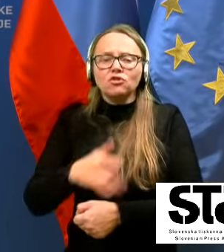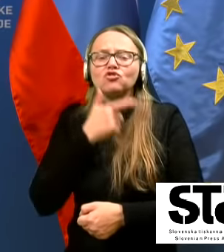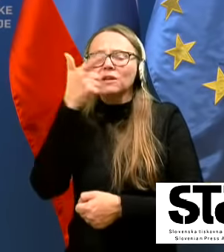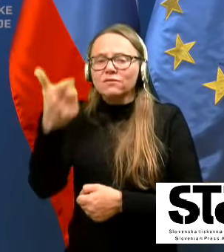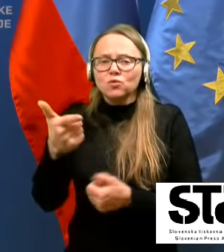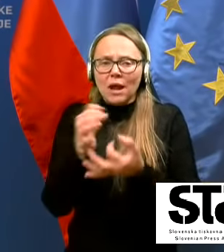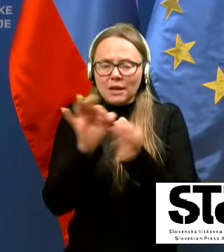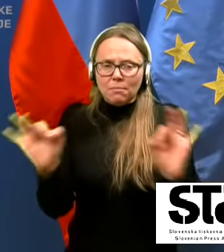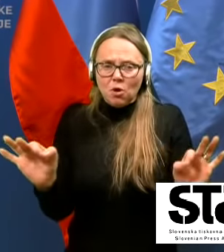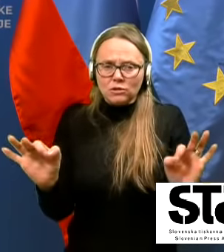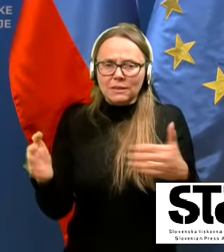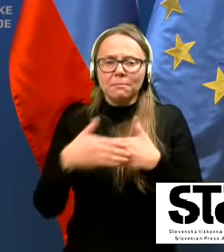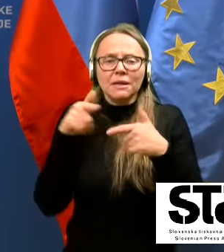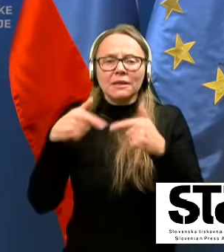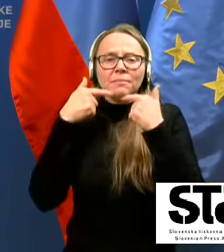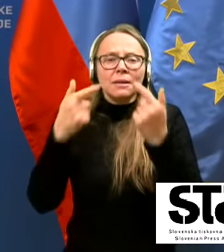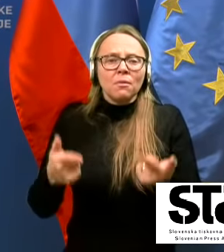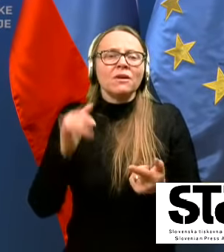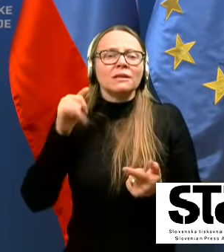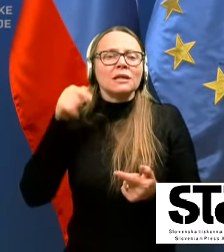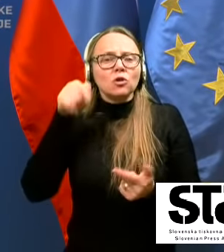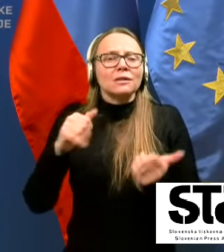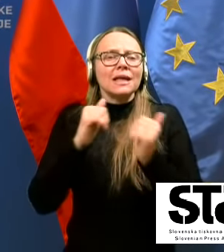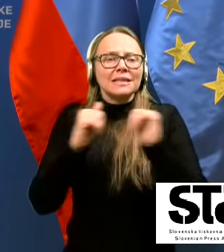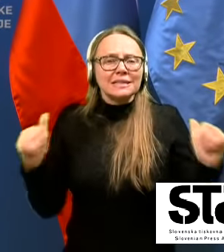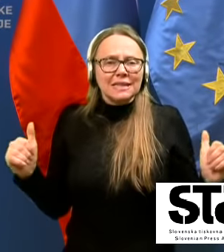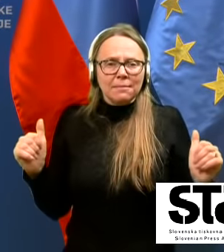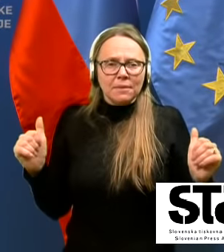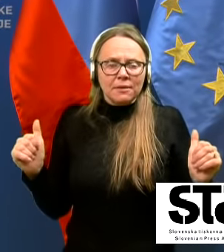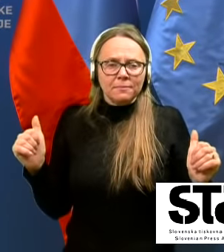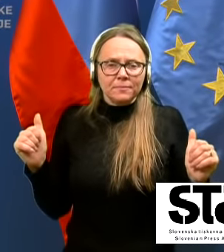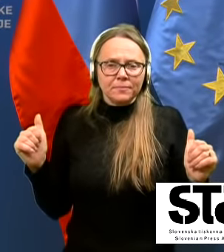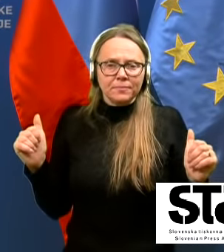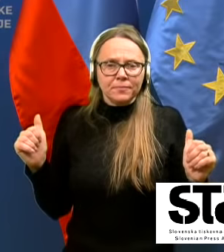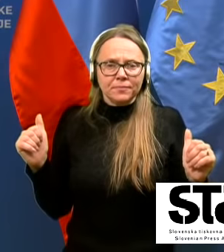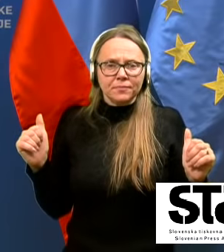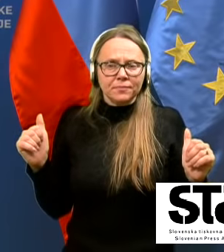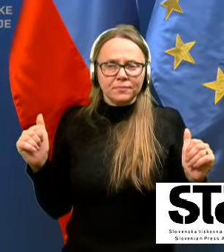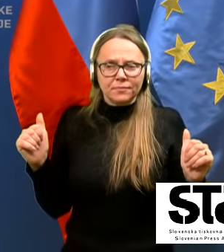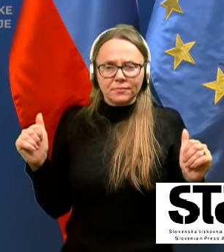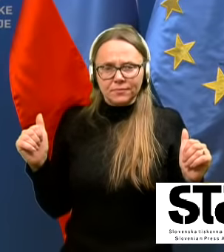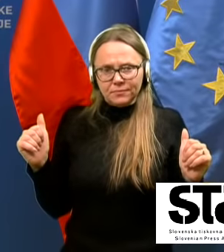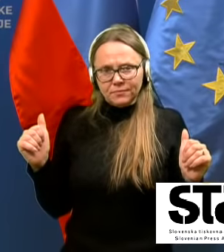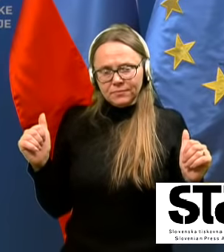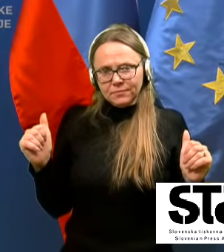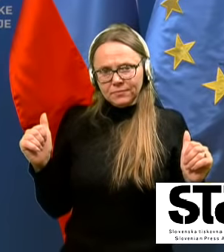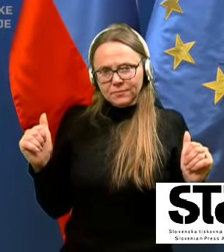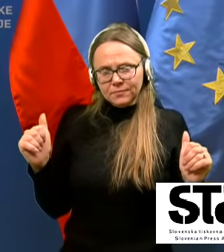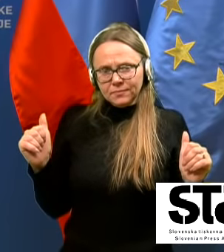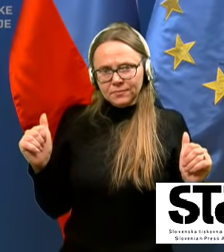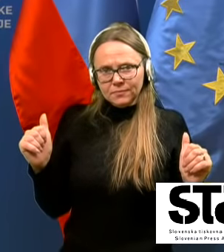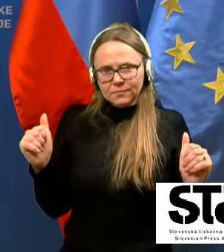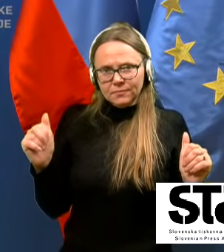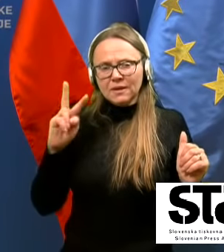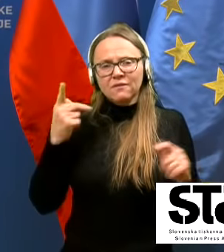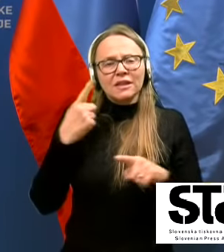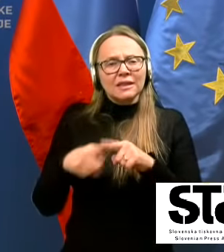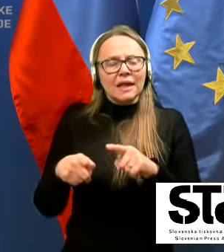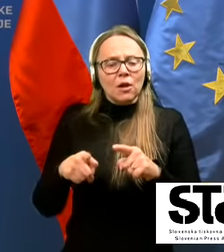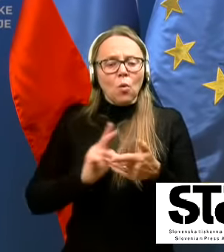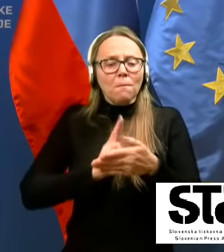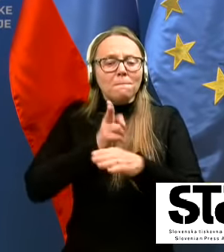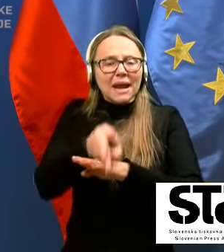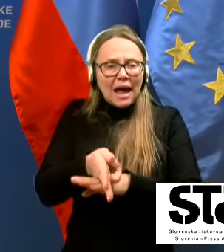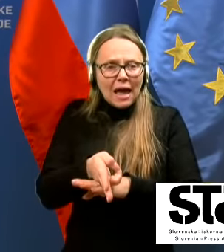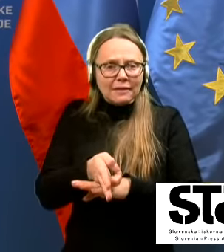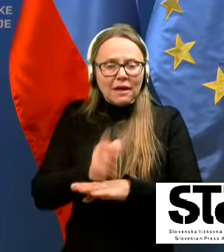Pri tem seveda povem, da so te izjeme v smislu prehajanja v drugo